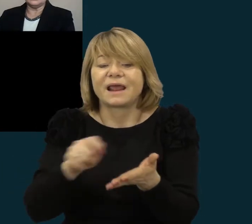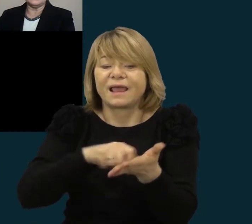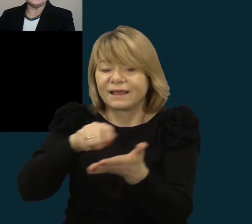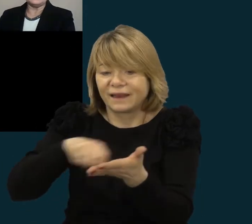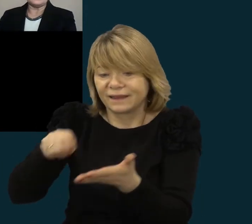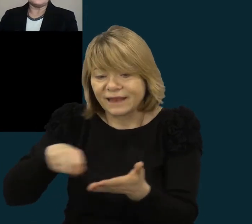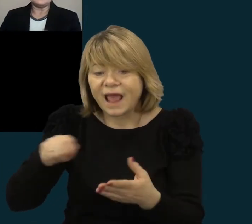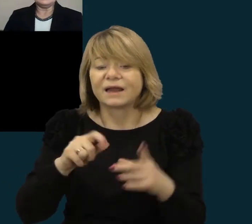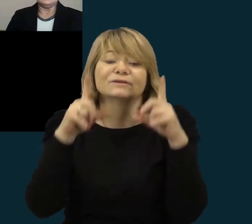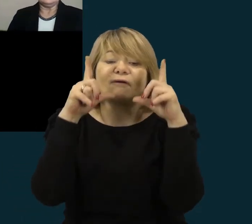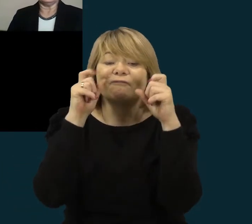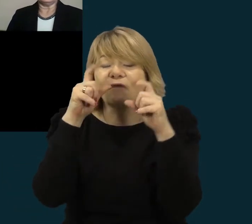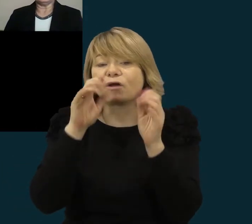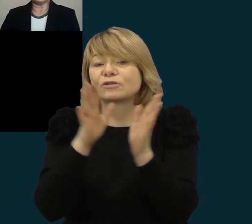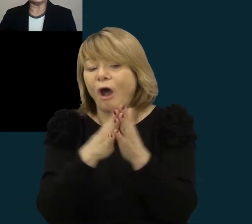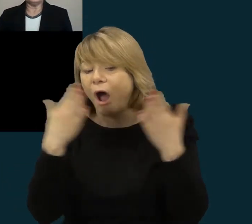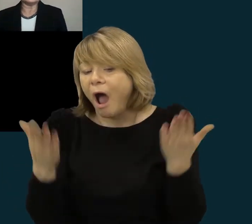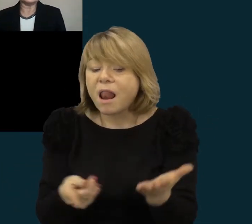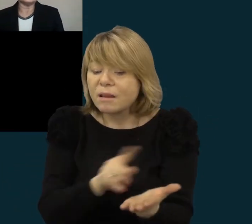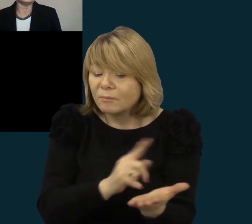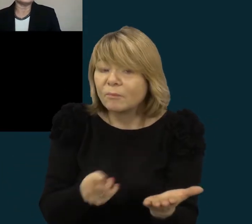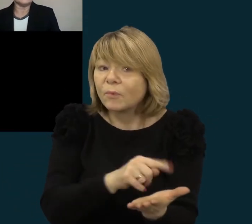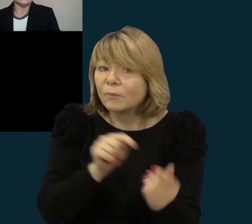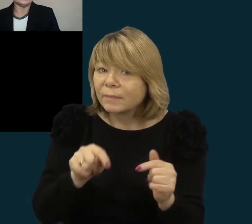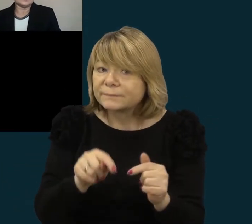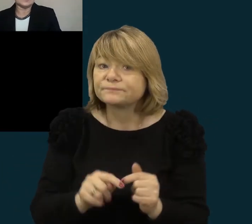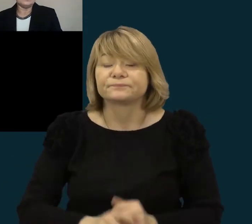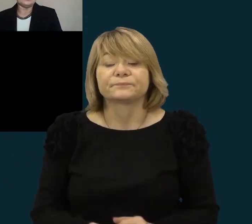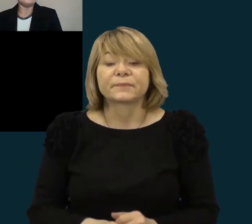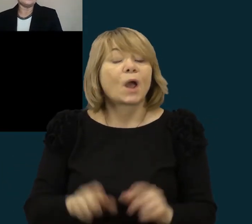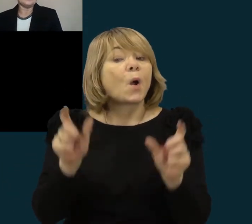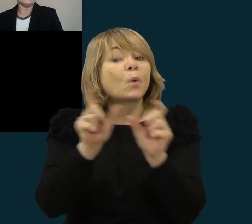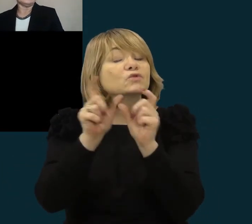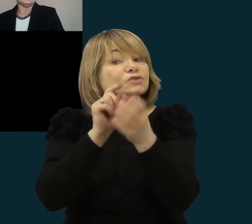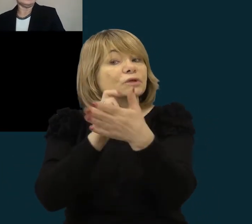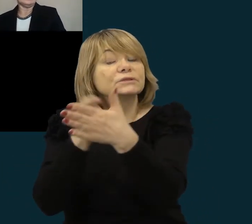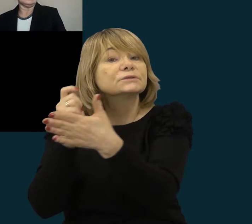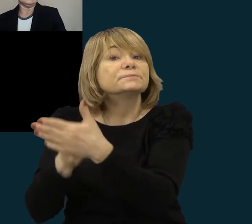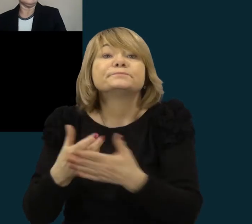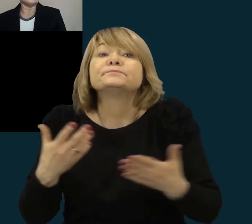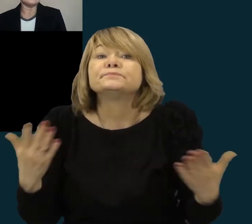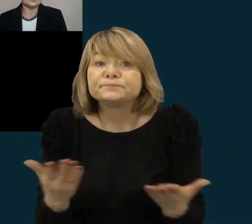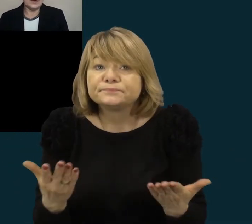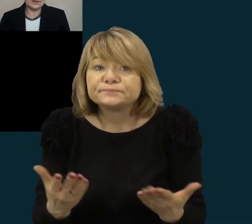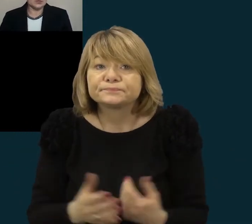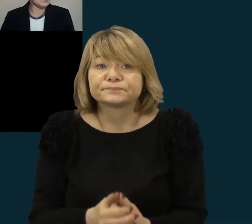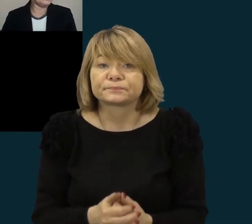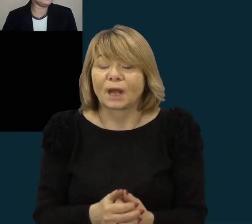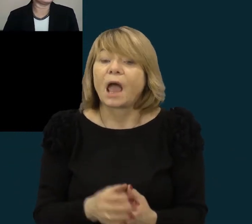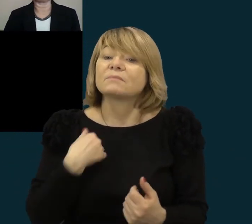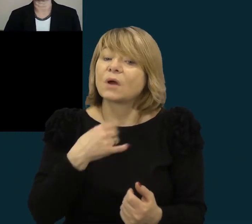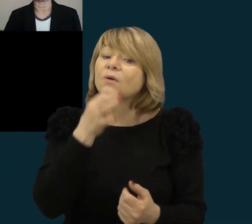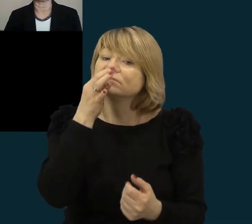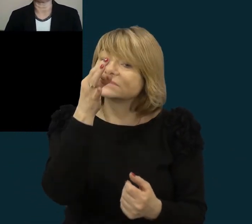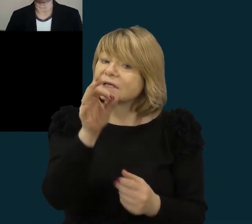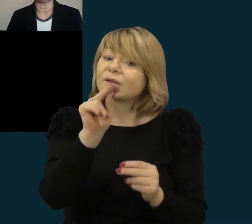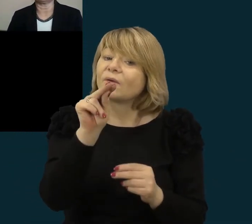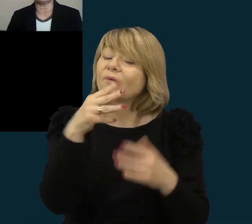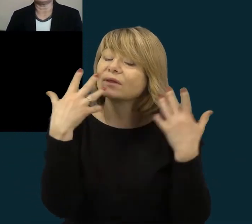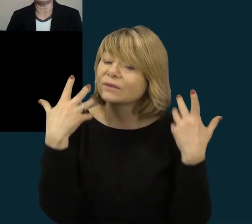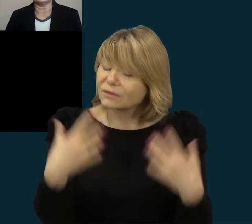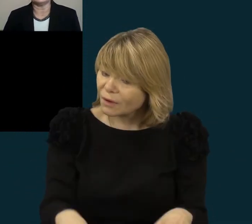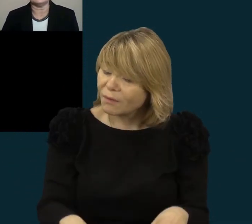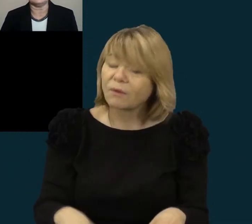albumai. Kokios gi buvo skirtos užduotis? Kaip minėjau, kad mūsų gyvenamoji aplinka yra tikrai